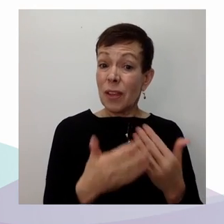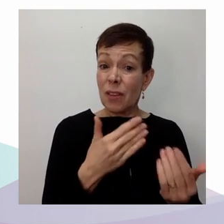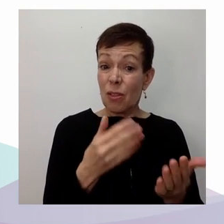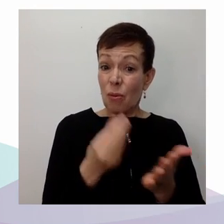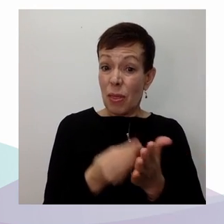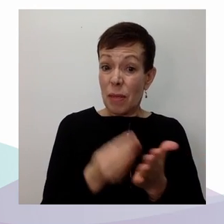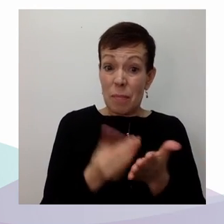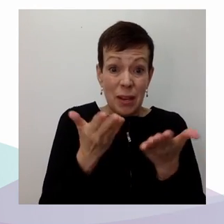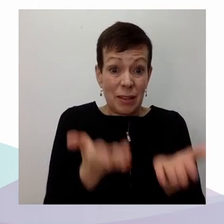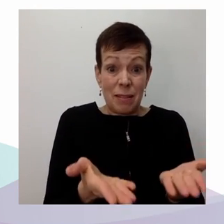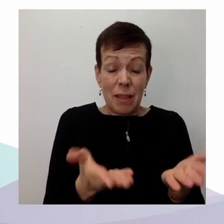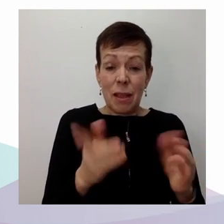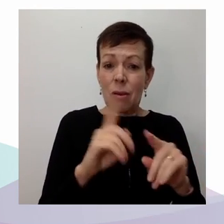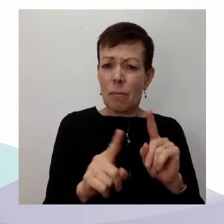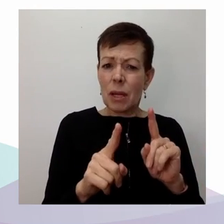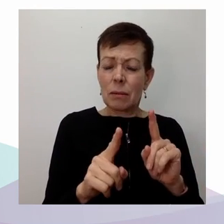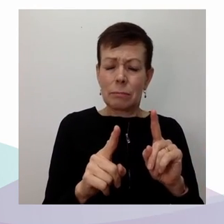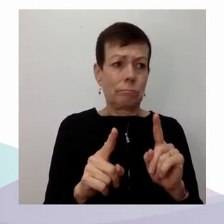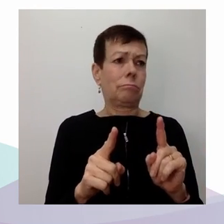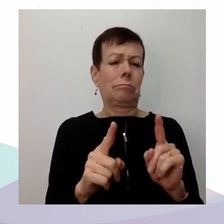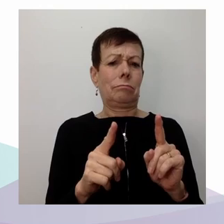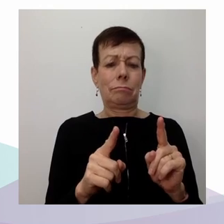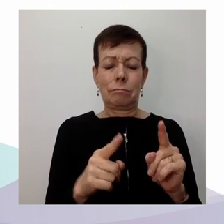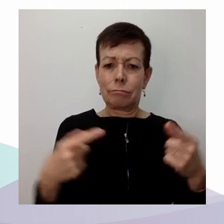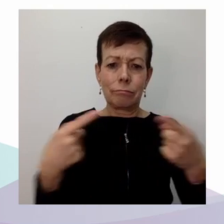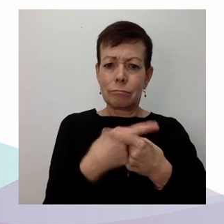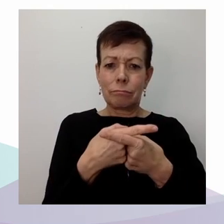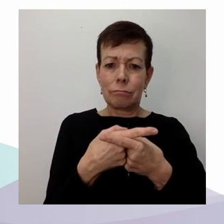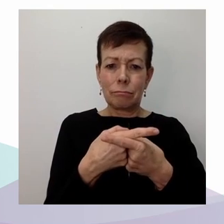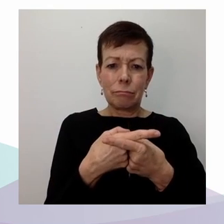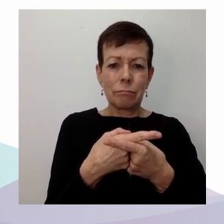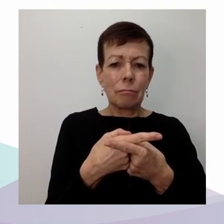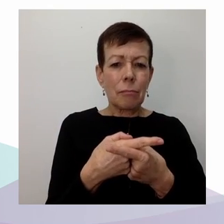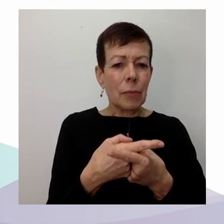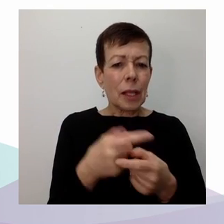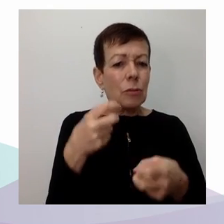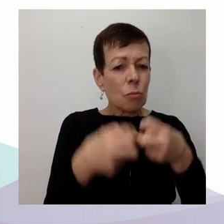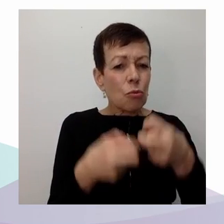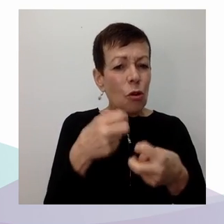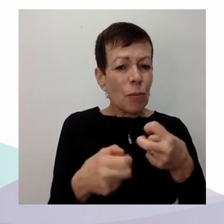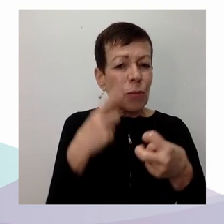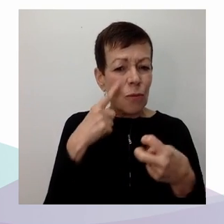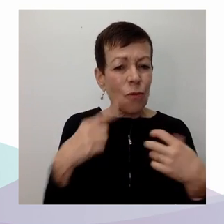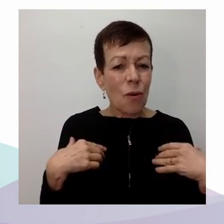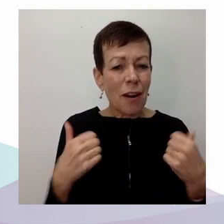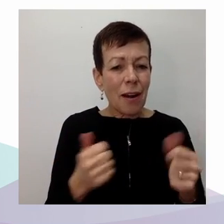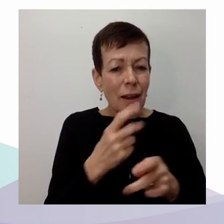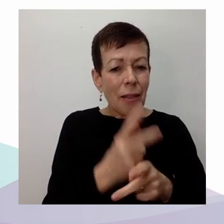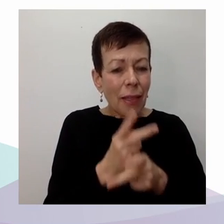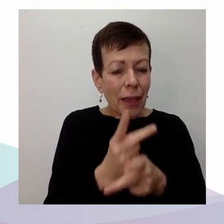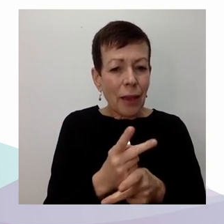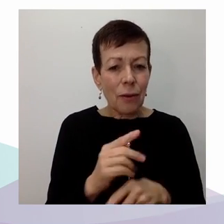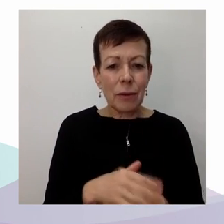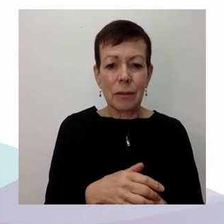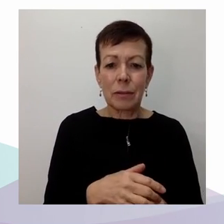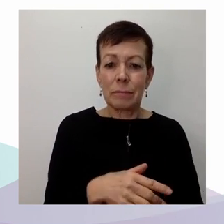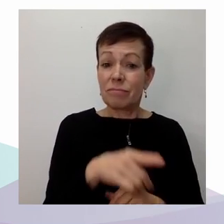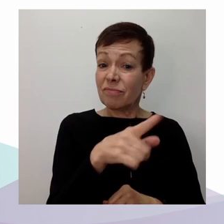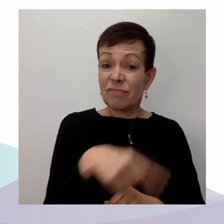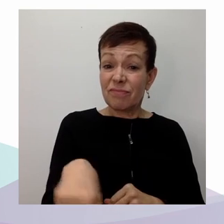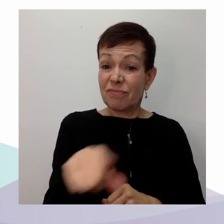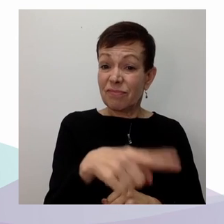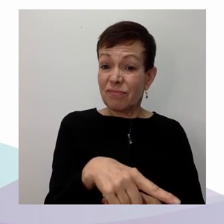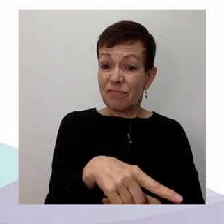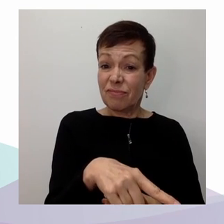leur caractère adapté et acceptable pour les personnes visées. Donc, financement et autonomie, ce sont deux composantes qui sont extrêmement